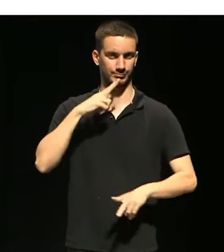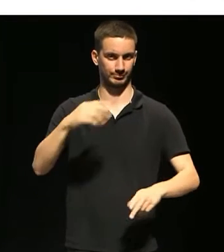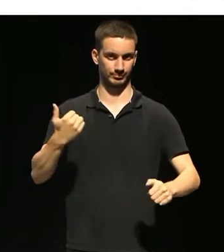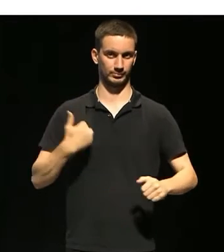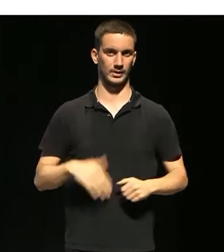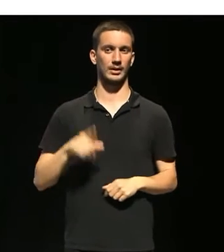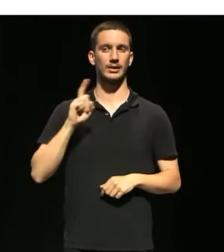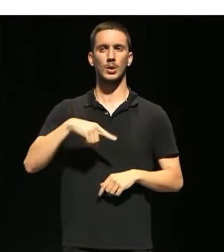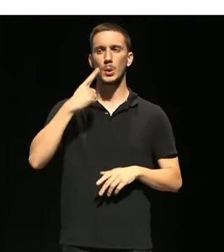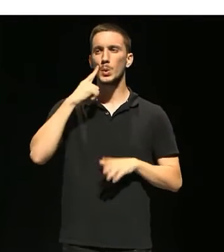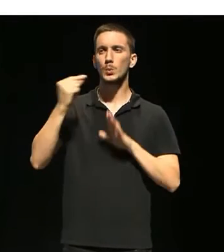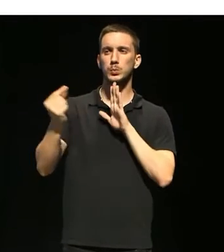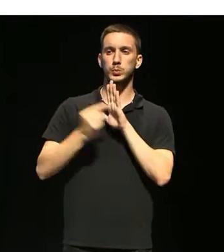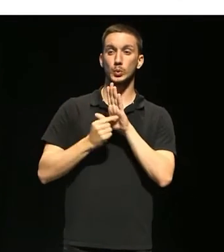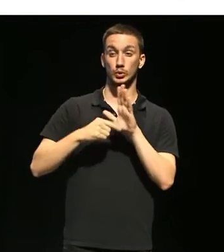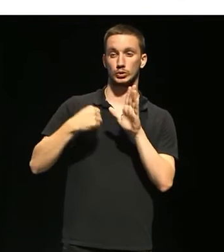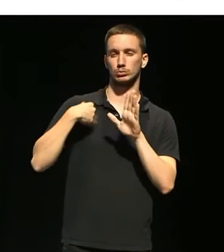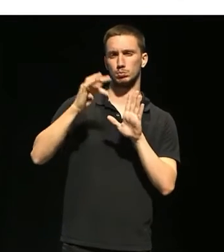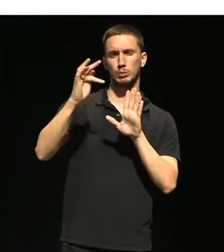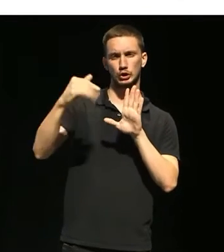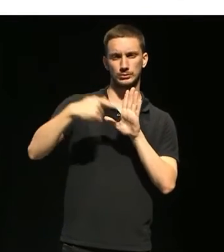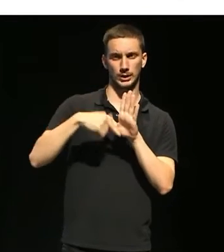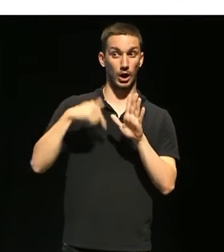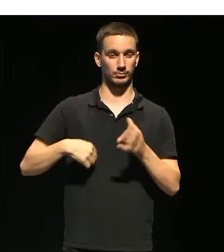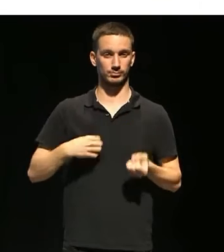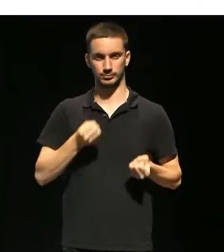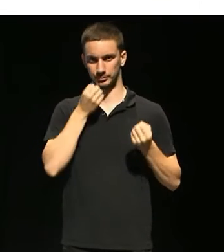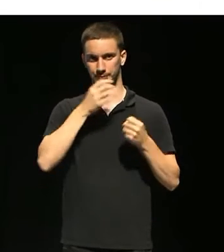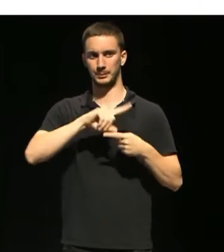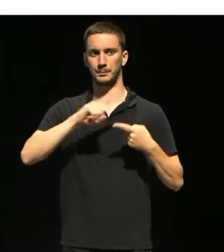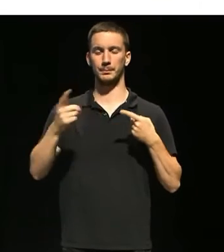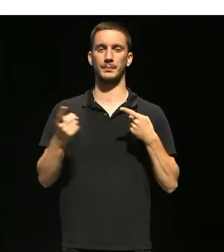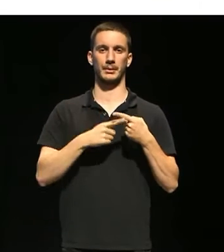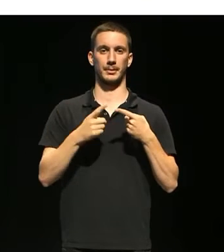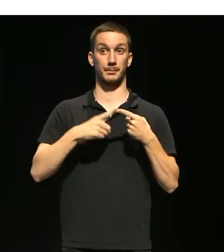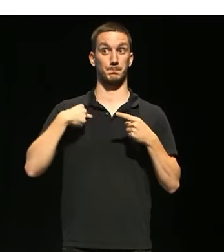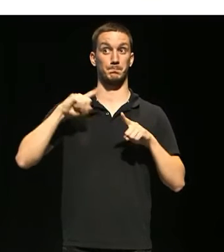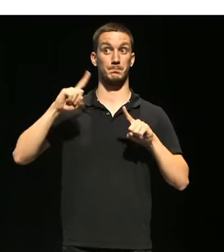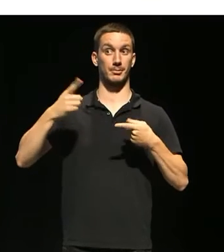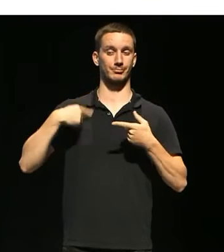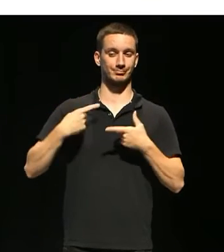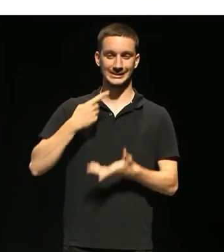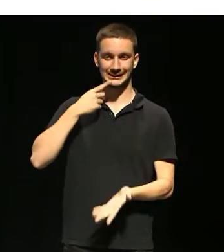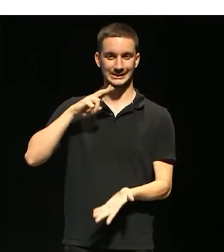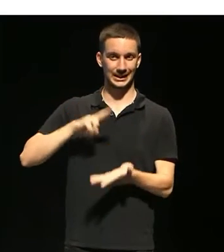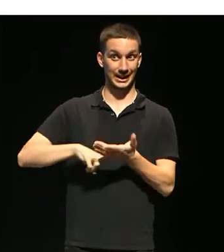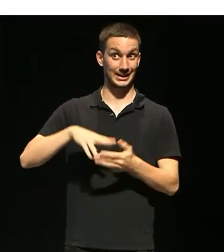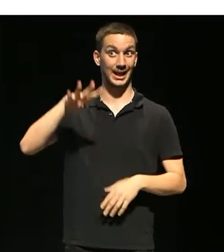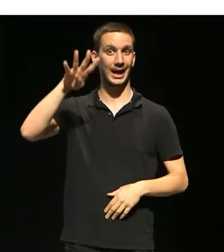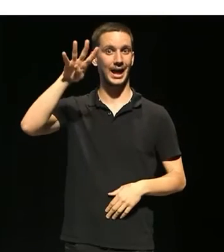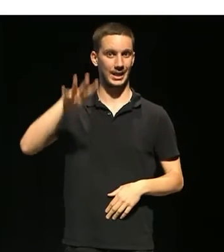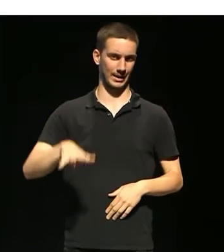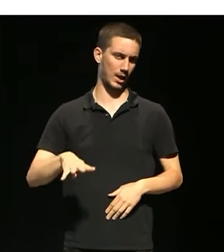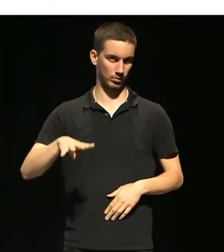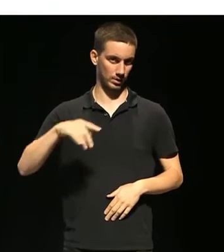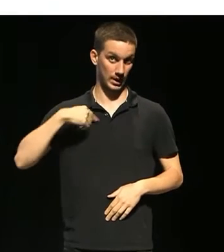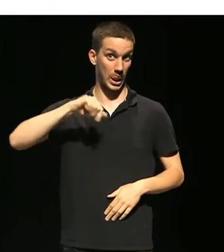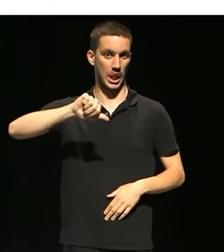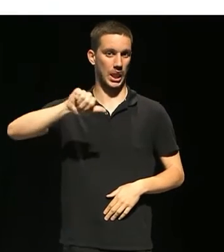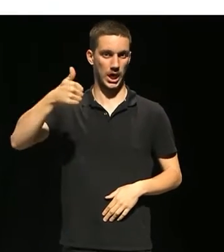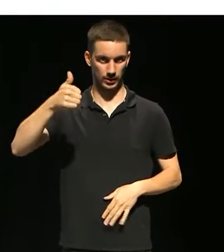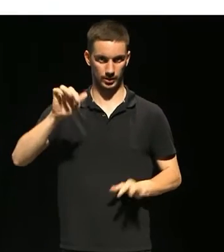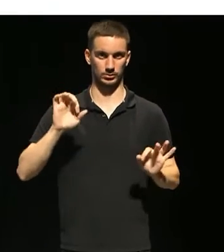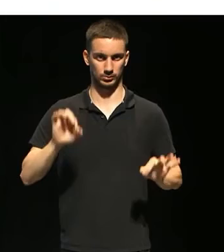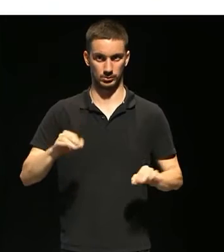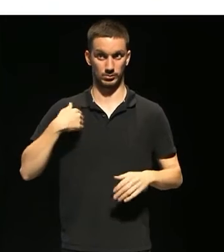algunes coses positives d'aquest informe Balans. La primera és que som el primer sindicat de Catalunya, com hem repetit diverses vegades aquesta nit.